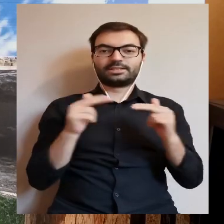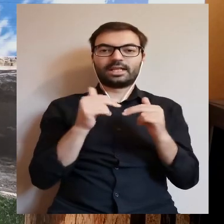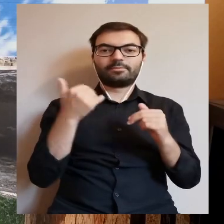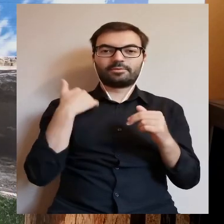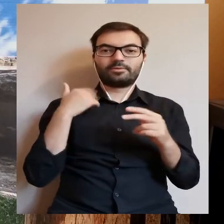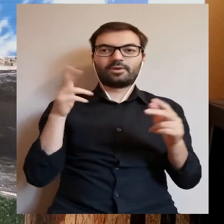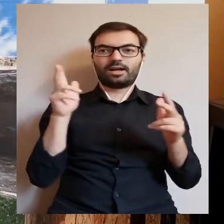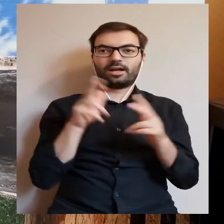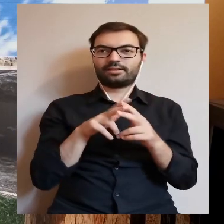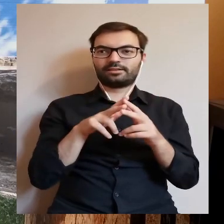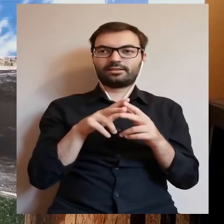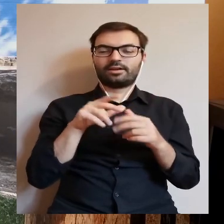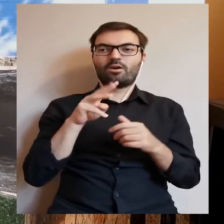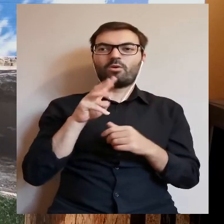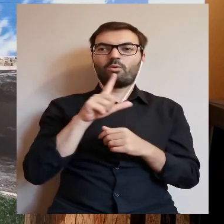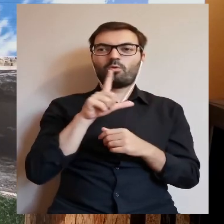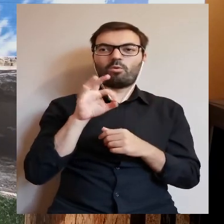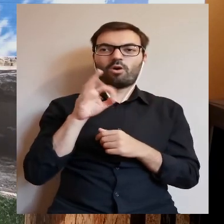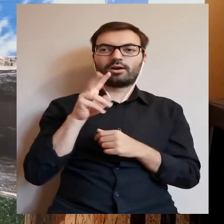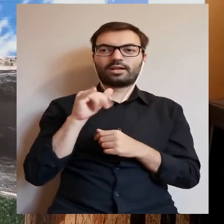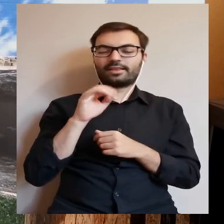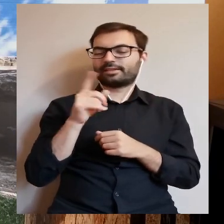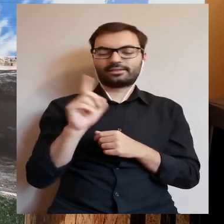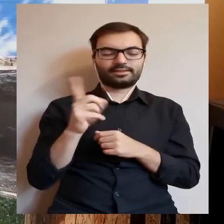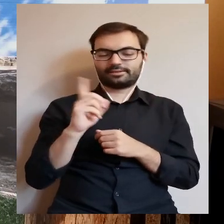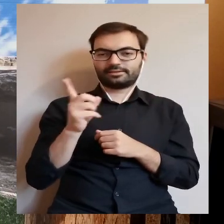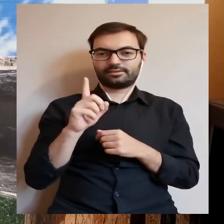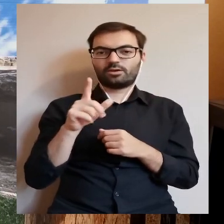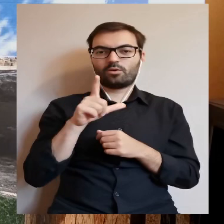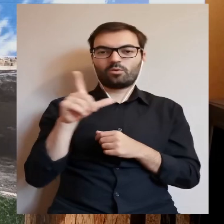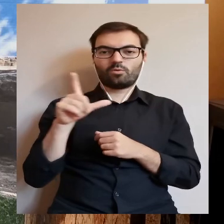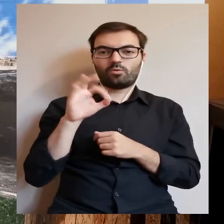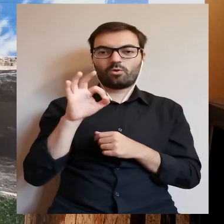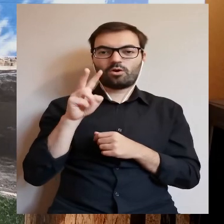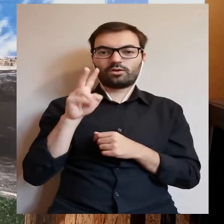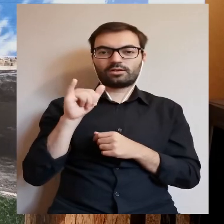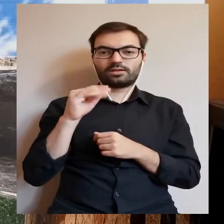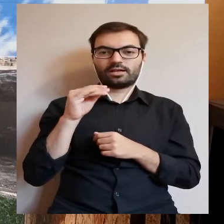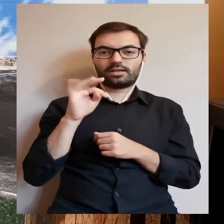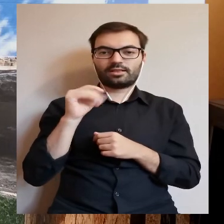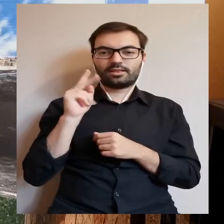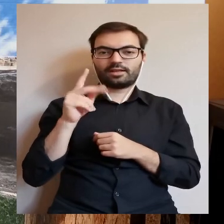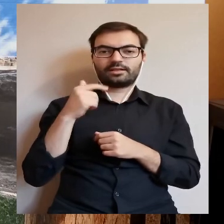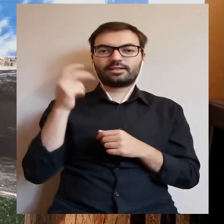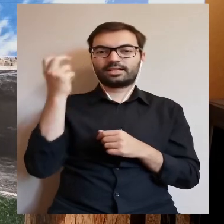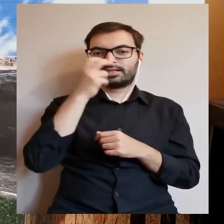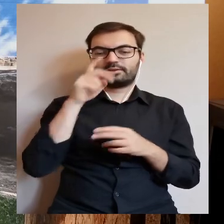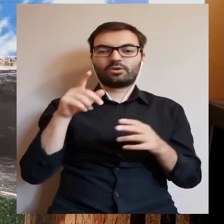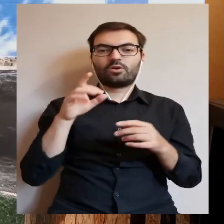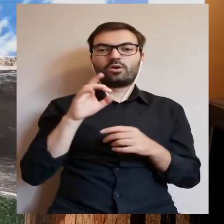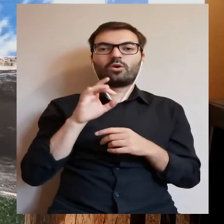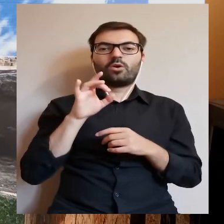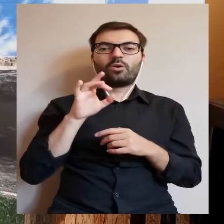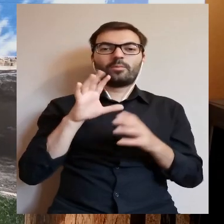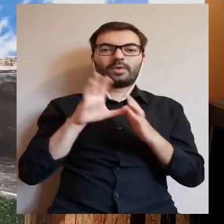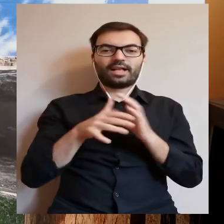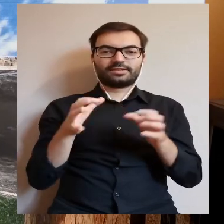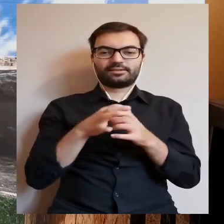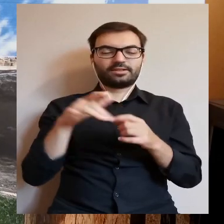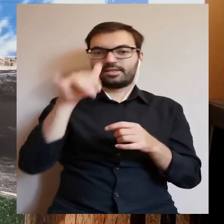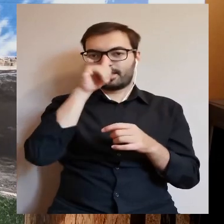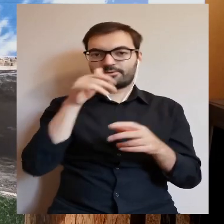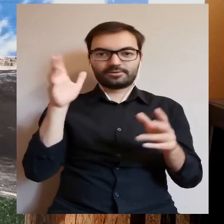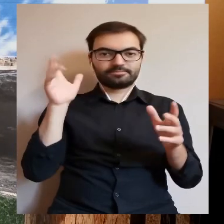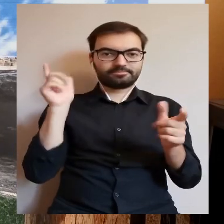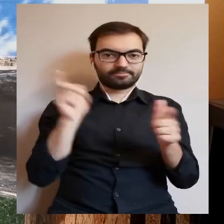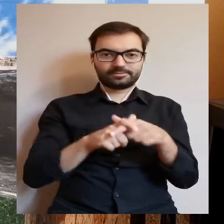zamek został zaatakowany przez Władysława Łokietka, ale nie. Nie, Łokietek interesował się jeszcze grodem, którego